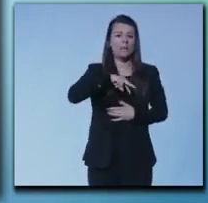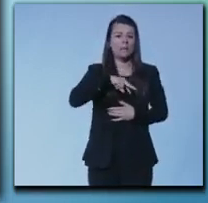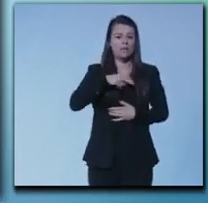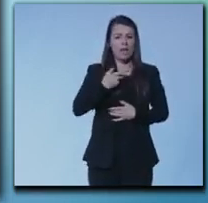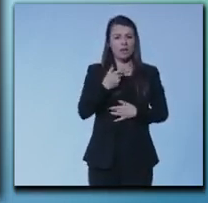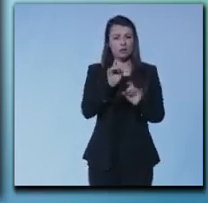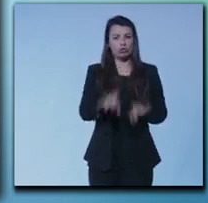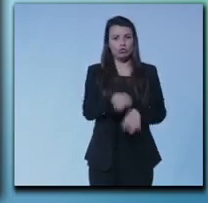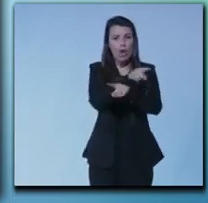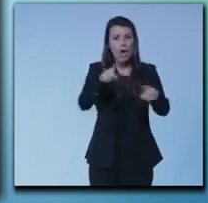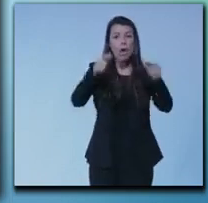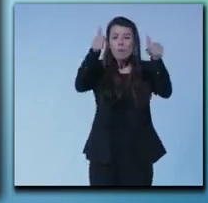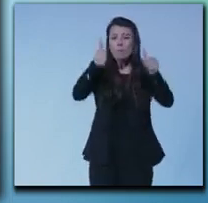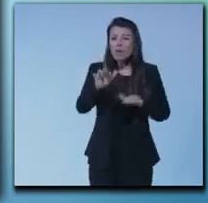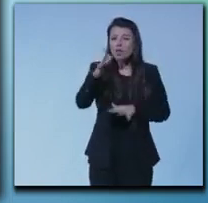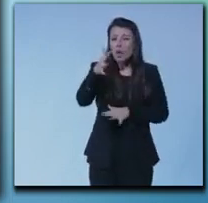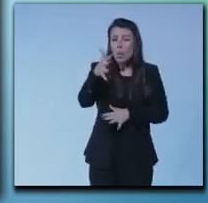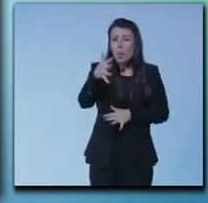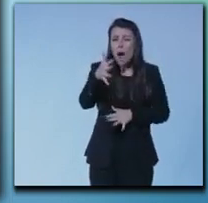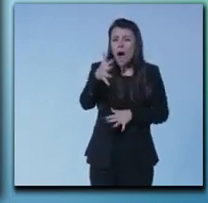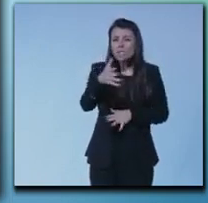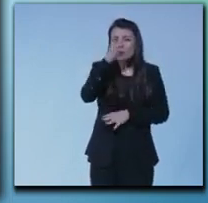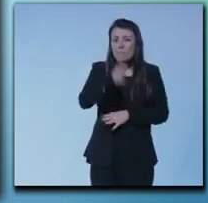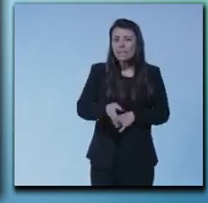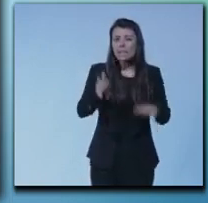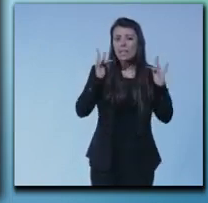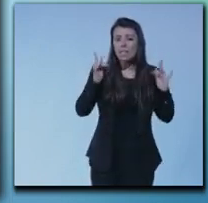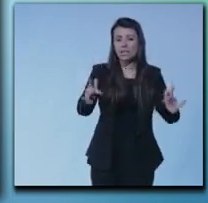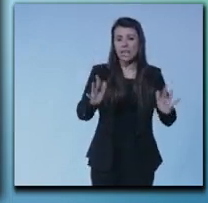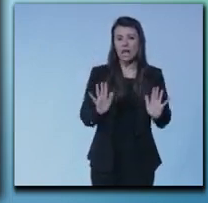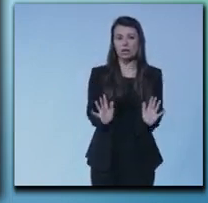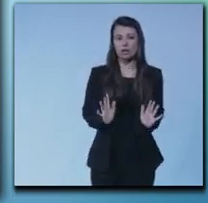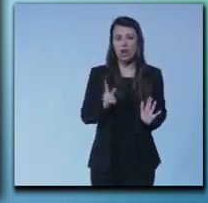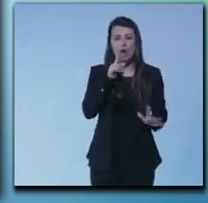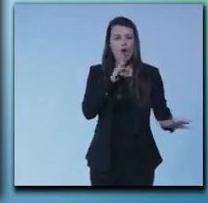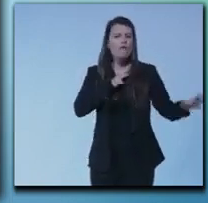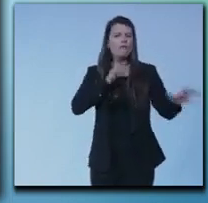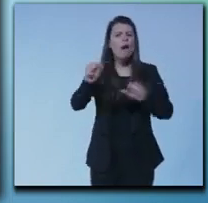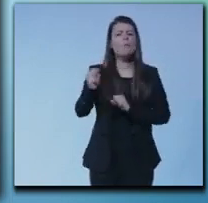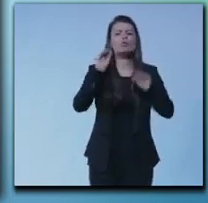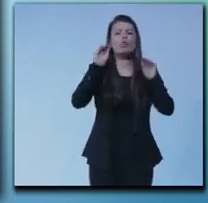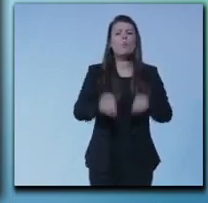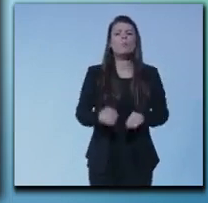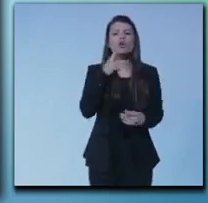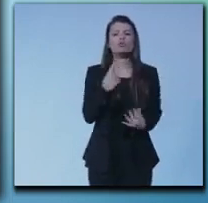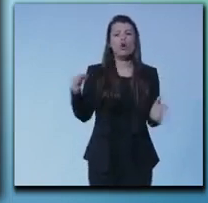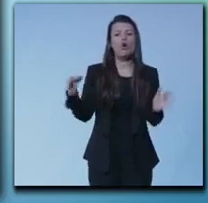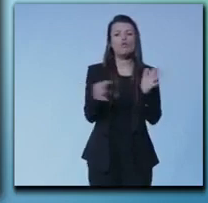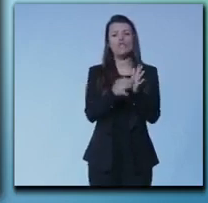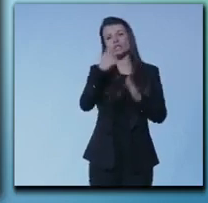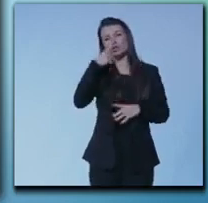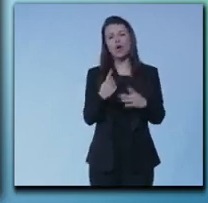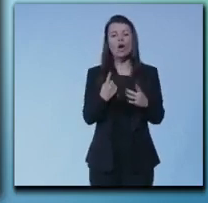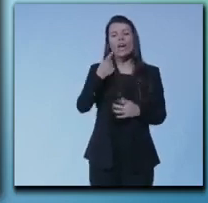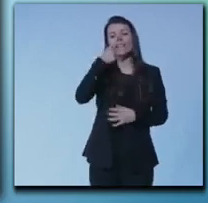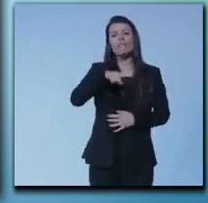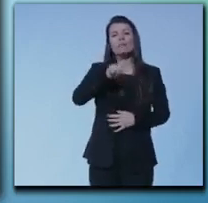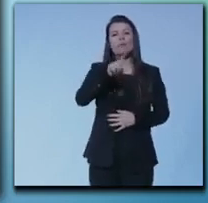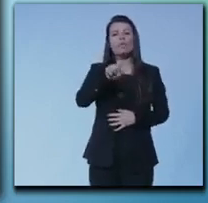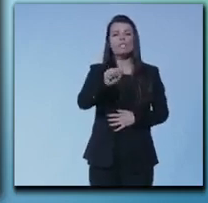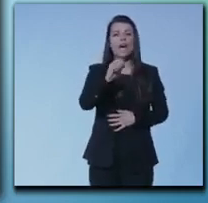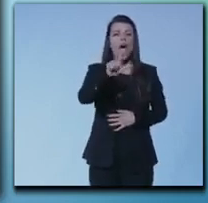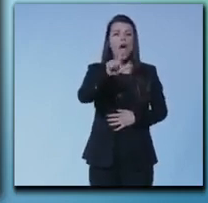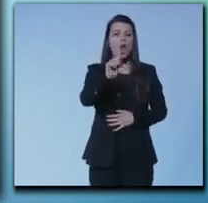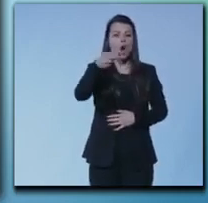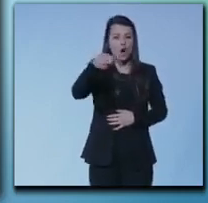è andato deserto quasi per la metà il famoso posto fisso alla Zalone è chiaro che quando offri 1.300